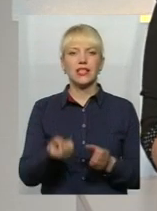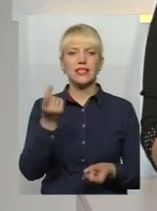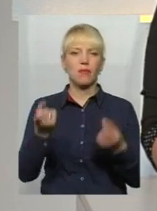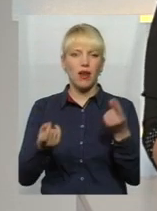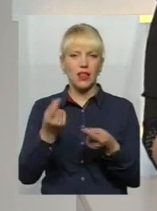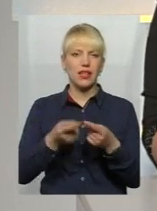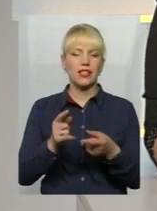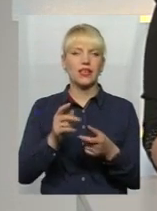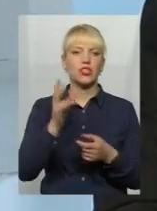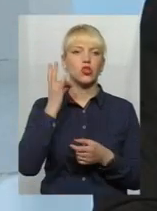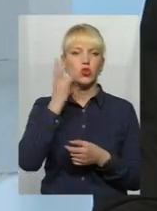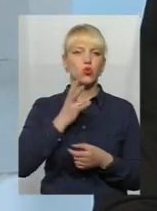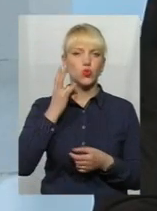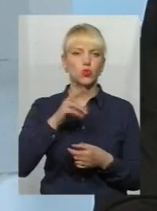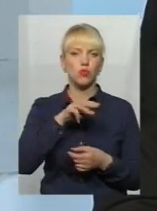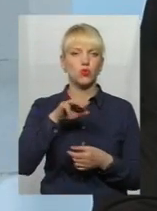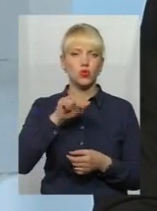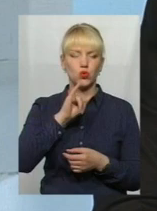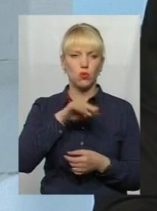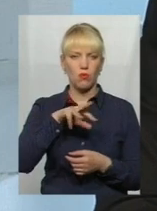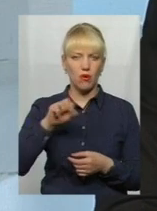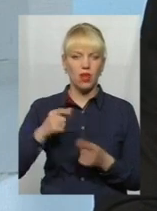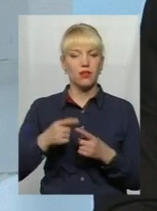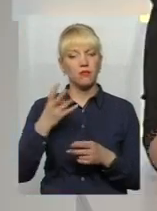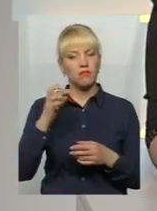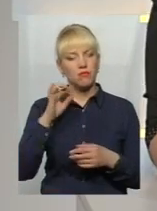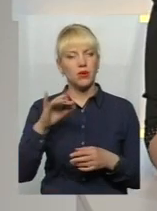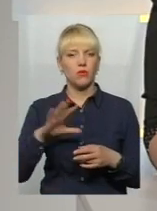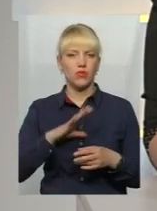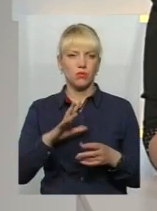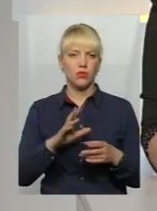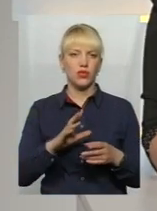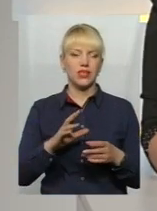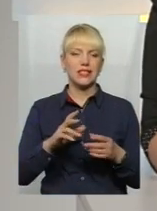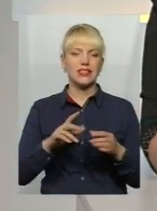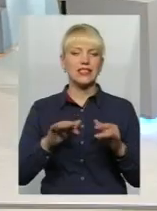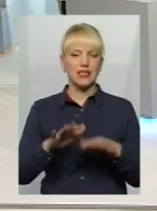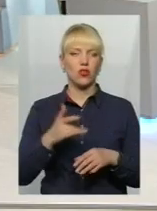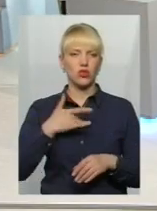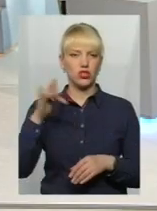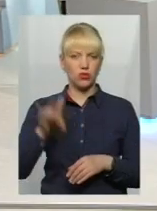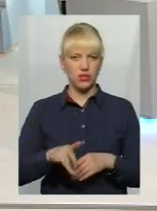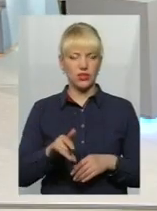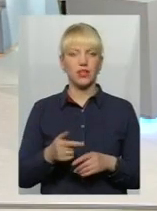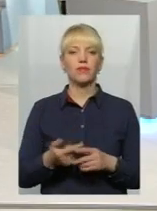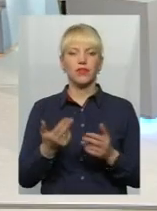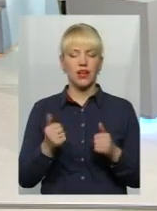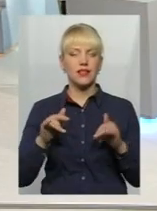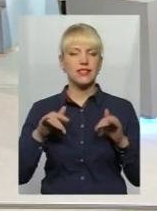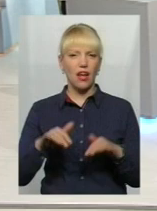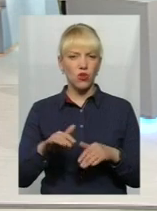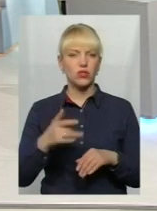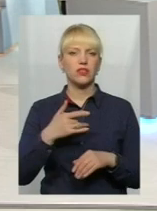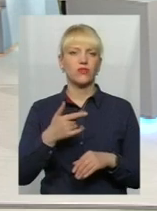напевно, взагалі заходи якісь жорсткі, що мали би прийматися, взагалі до торгівлі, так? Заходи вживаються там, де були